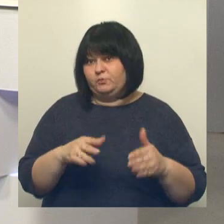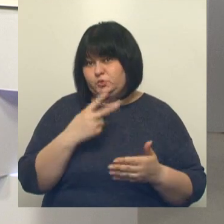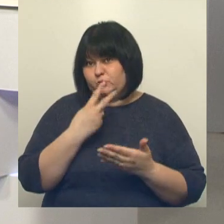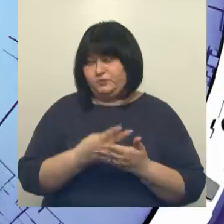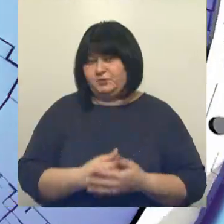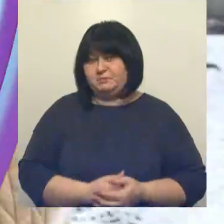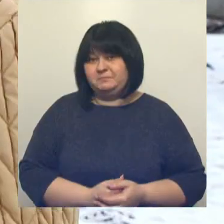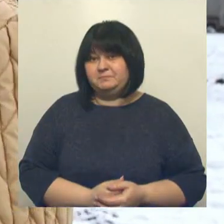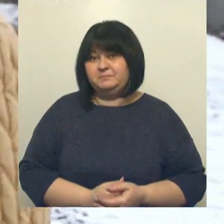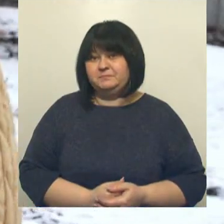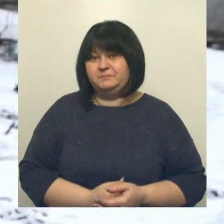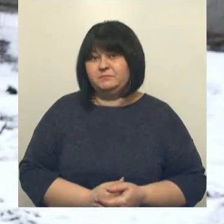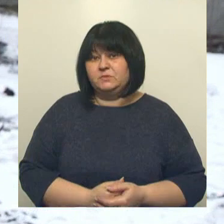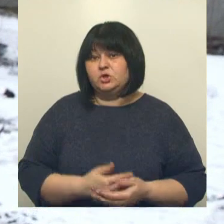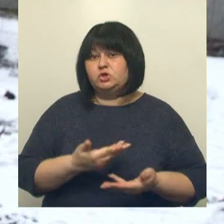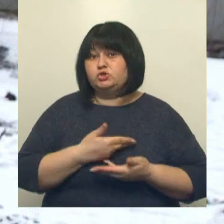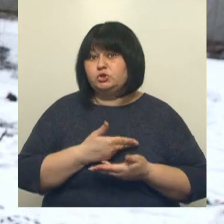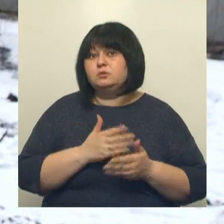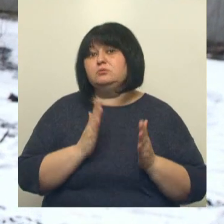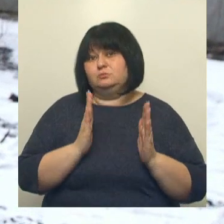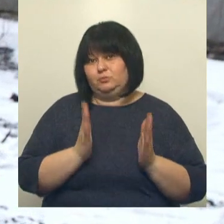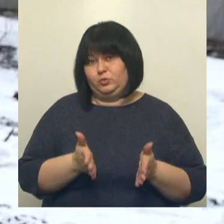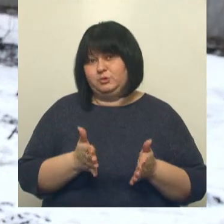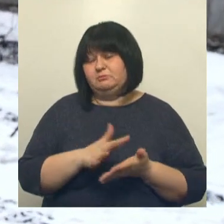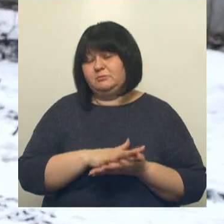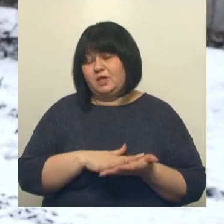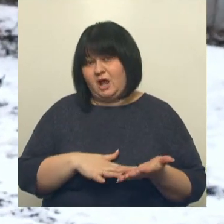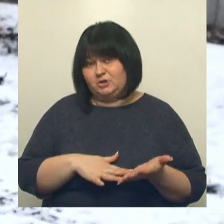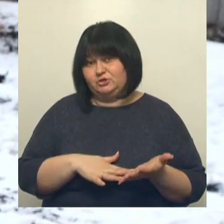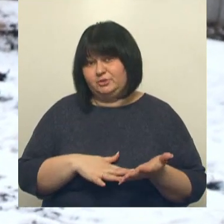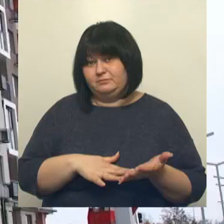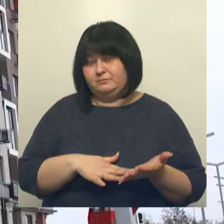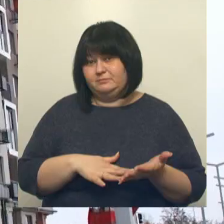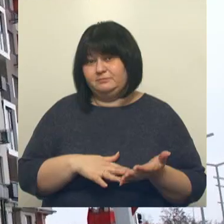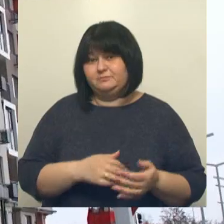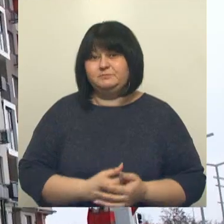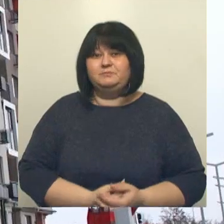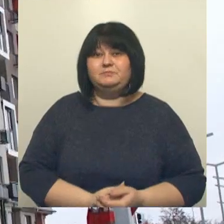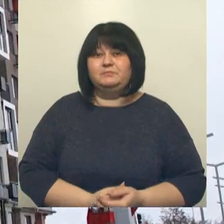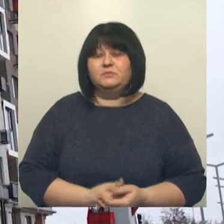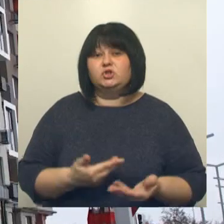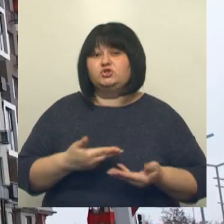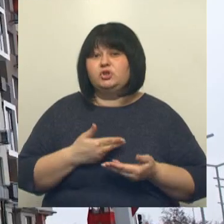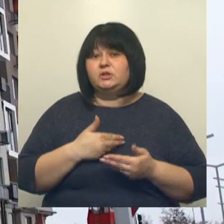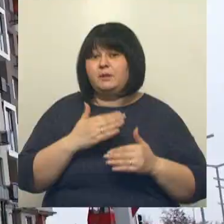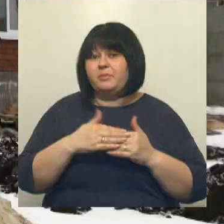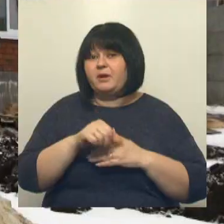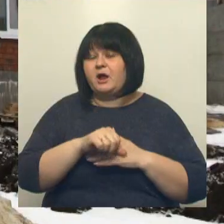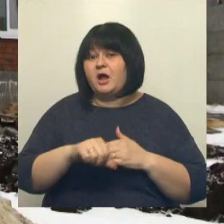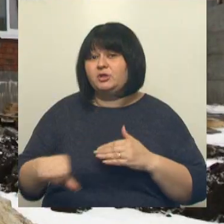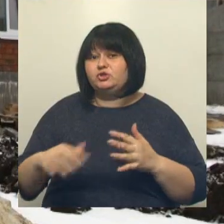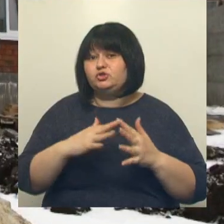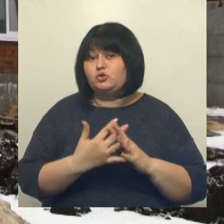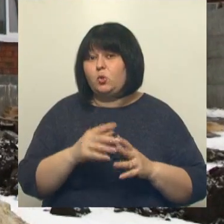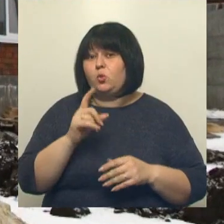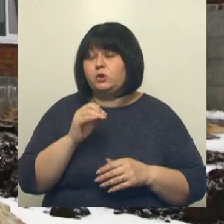выпуске. Жить будем. Дальше продолжать. Жители приграничных сел и хуторов,